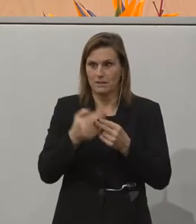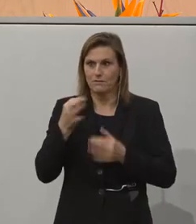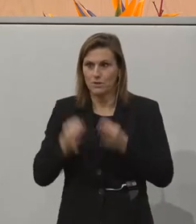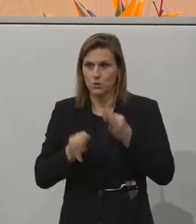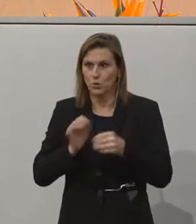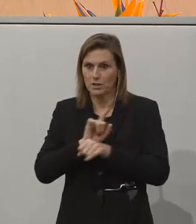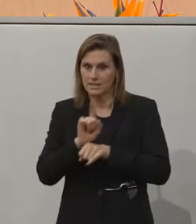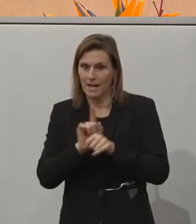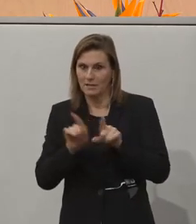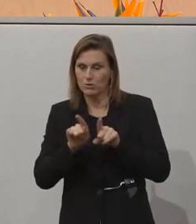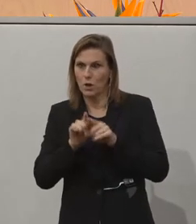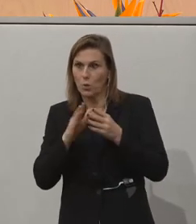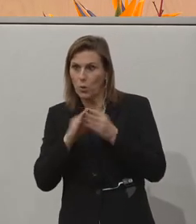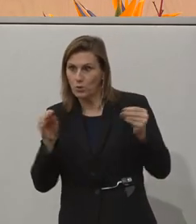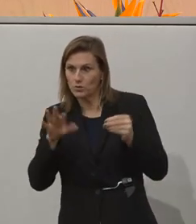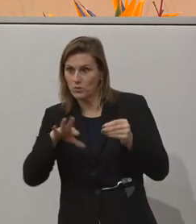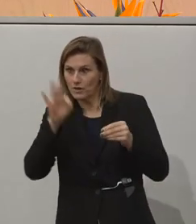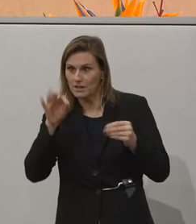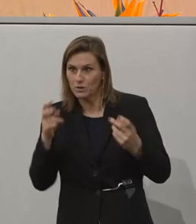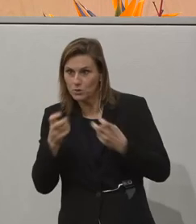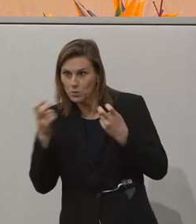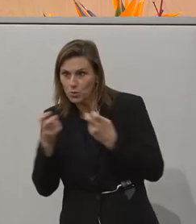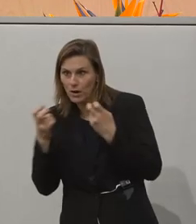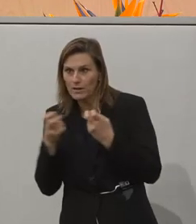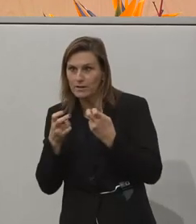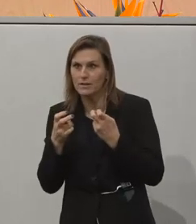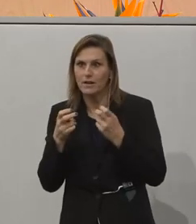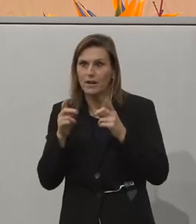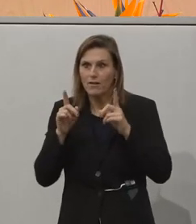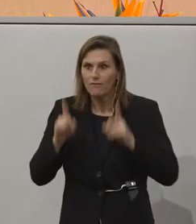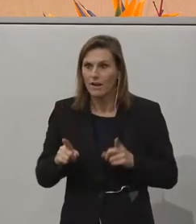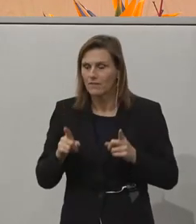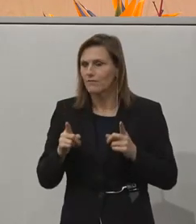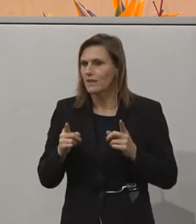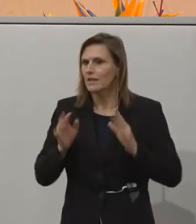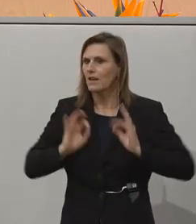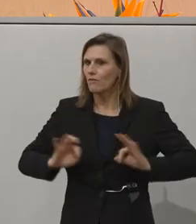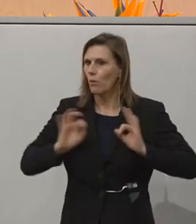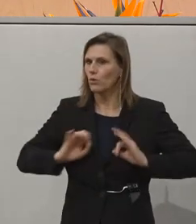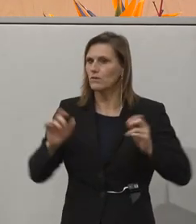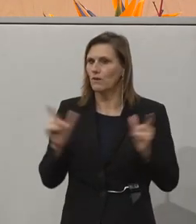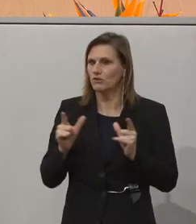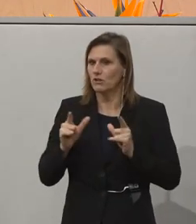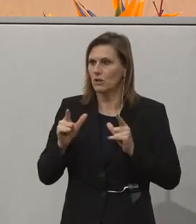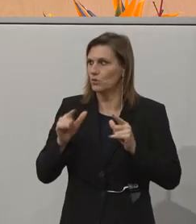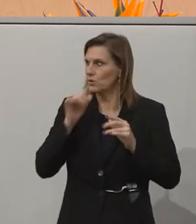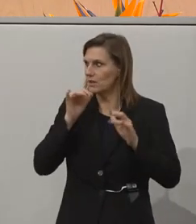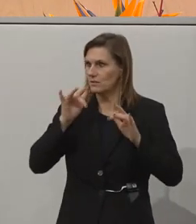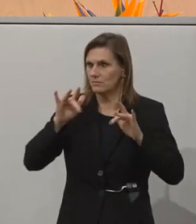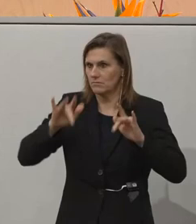versucht, mit der Zeit zu gehen, dass man auch Lösungen findet, dann, wenn wie üblich oder wie gewohnt eine Veranstaltung hier vor Ort nicht